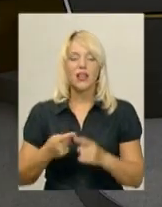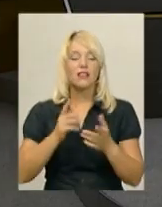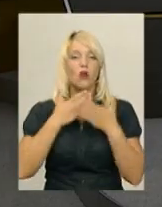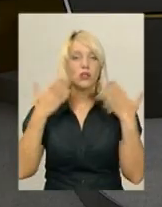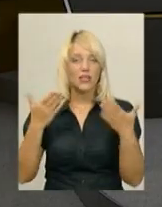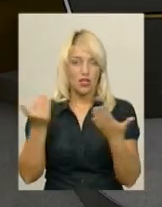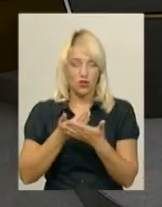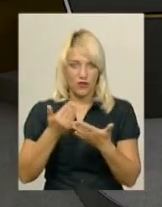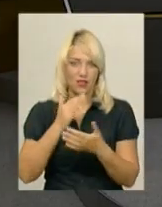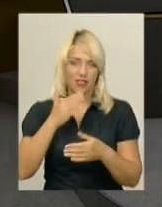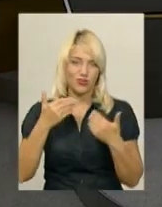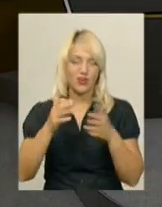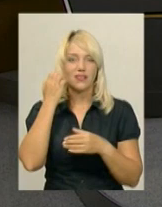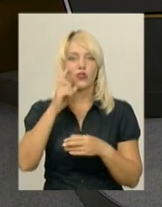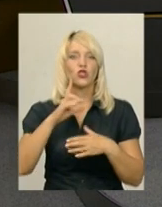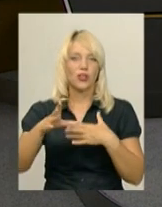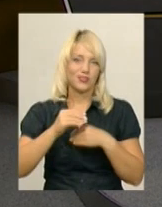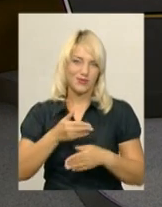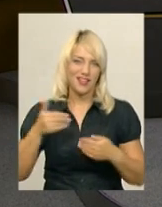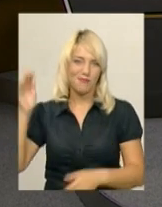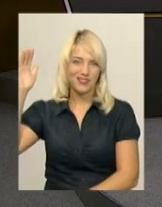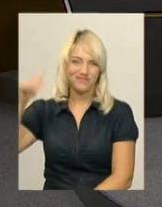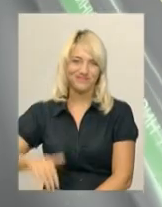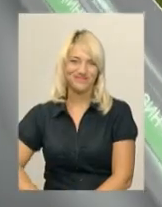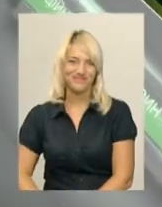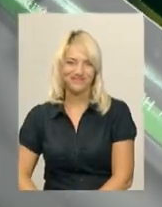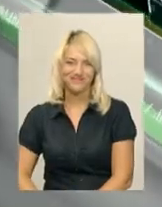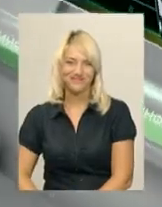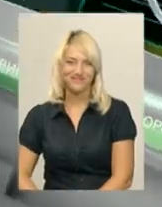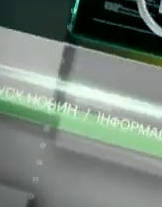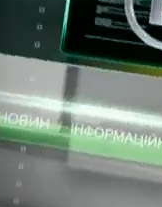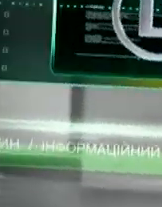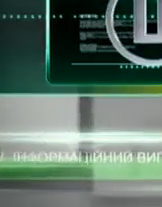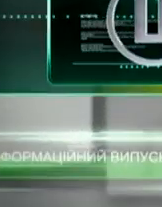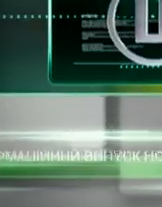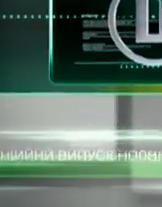остання новина випуску. Дякуємо, що були з нами. Дякую за